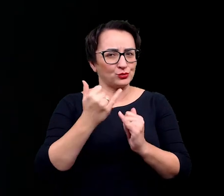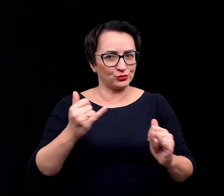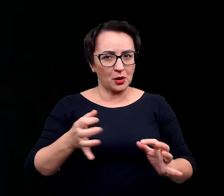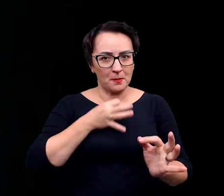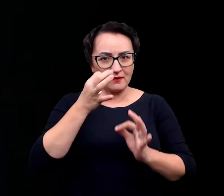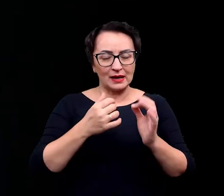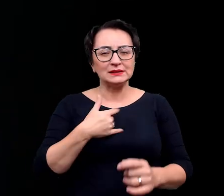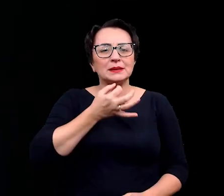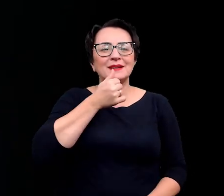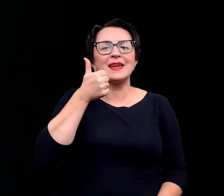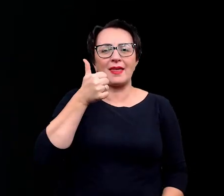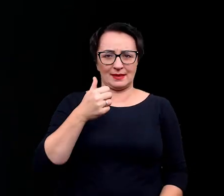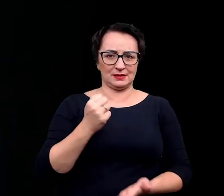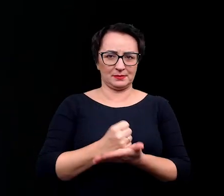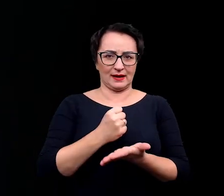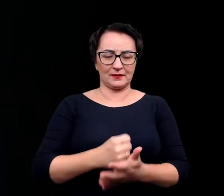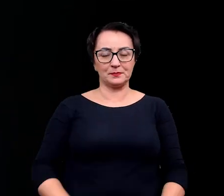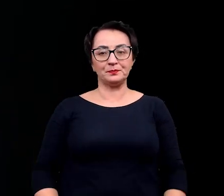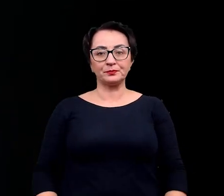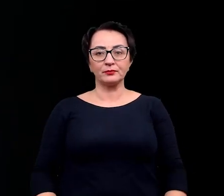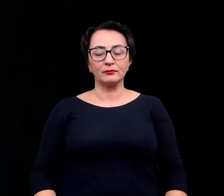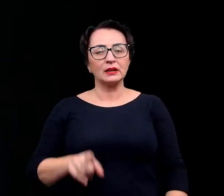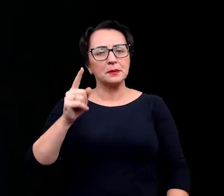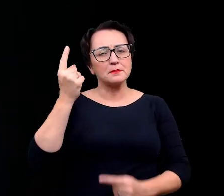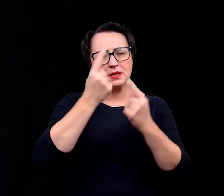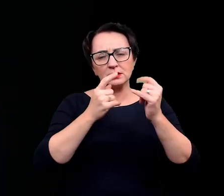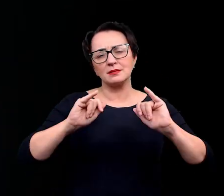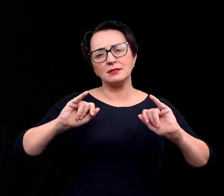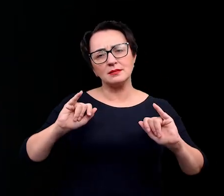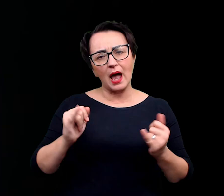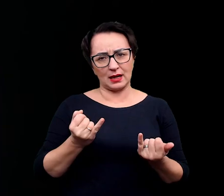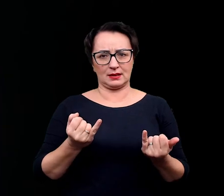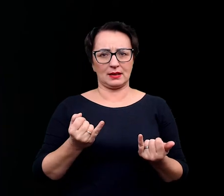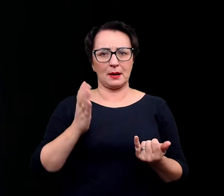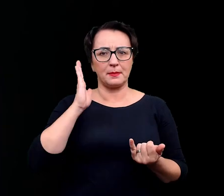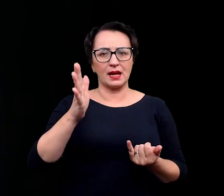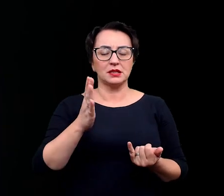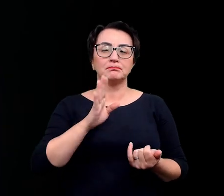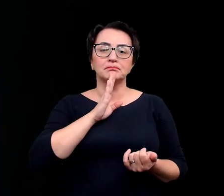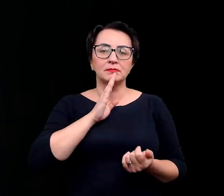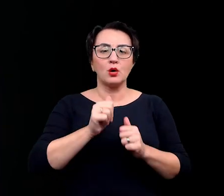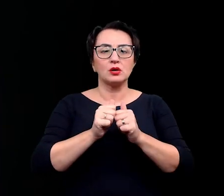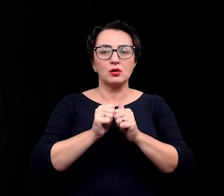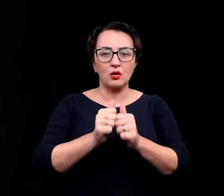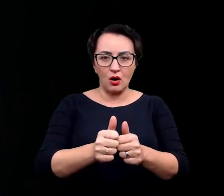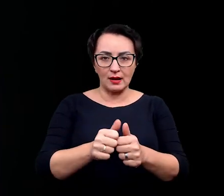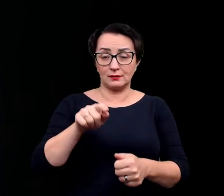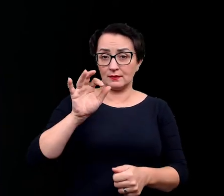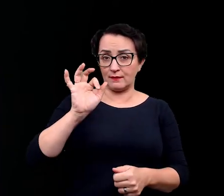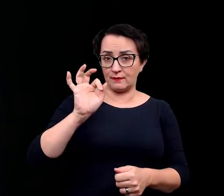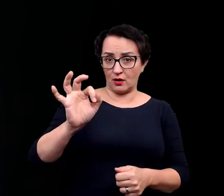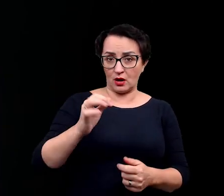zapytać o jedną rzecz. Jak uważasz, jaka będzie rola, może być rola tego